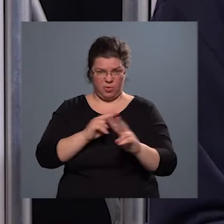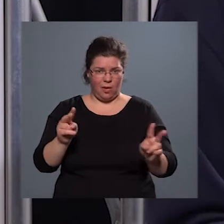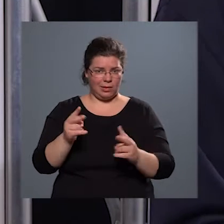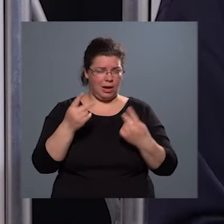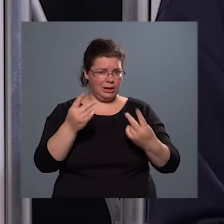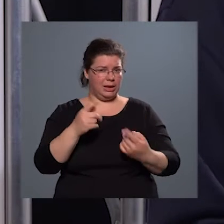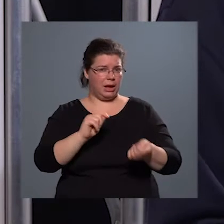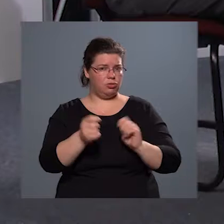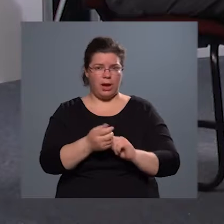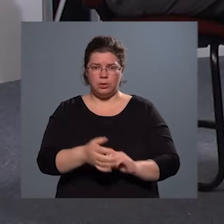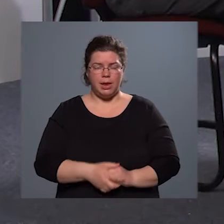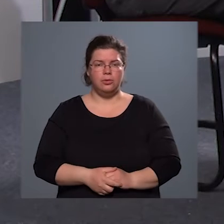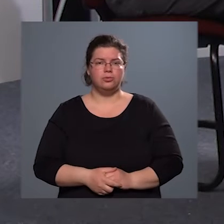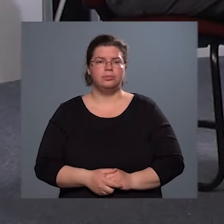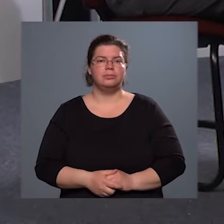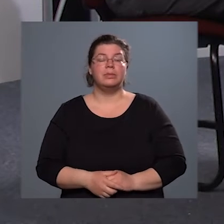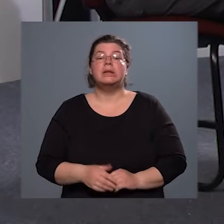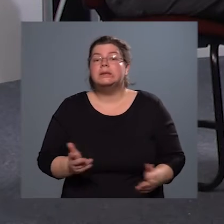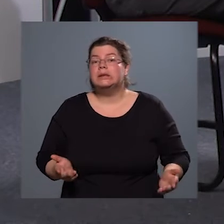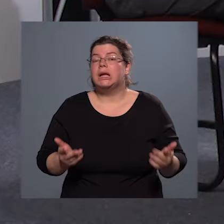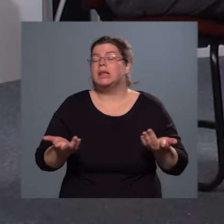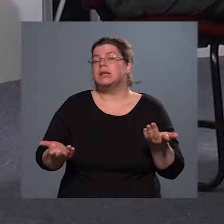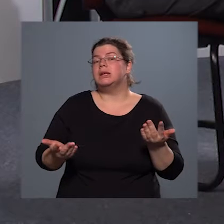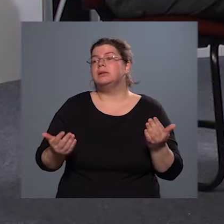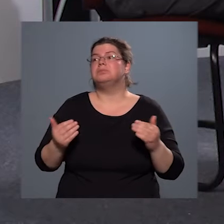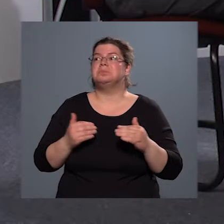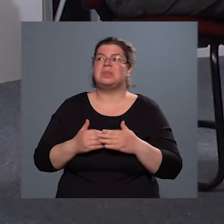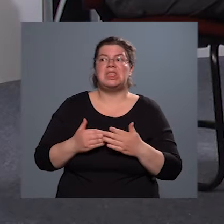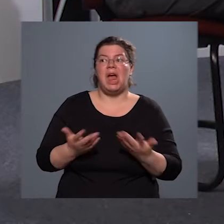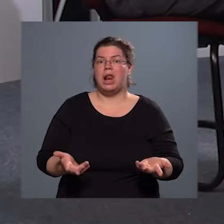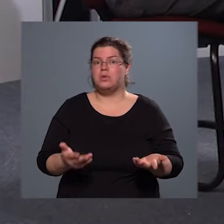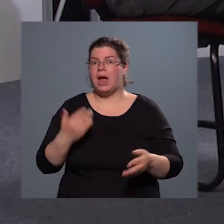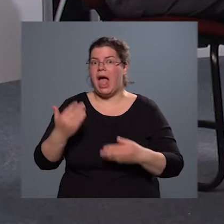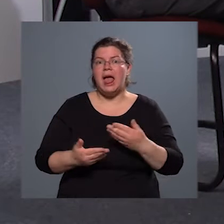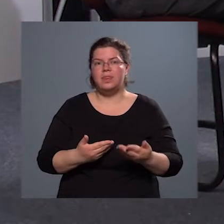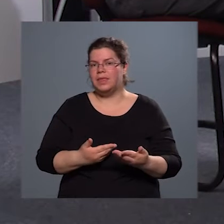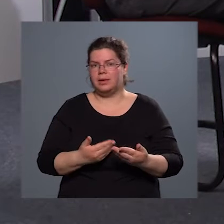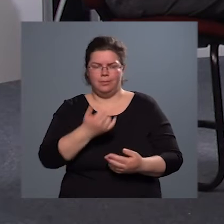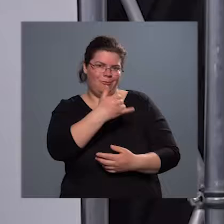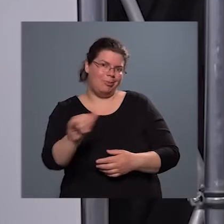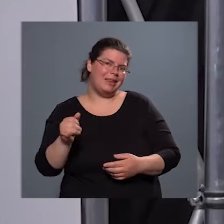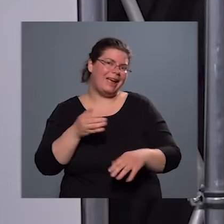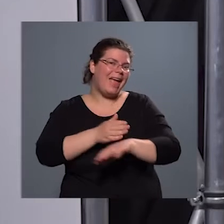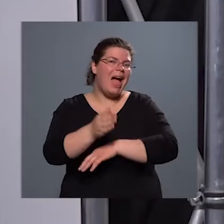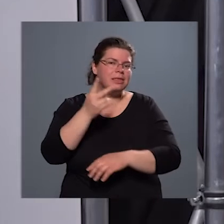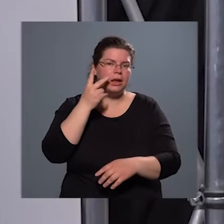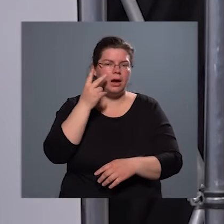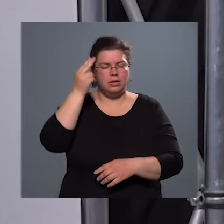lényeges változások? Hát egyelőre az eddigi, illetve a mindenki által ismert